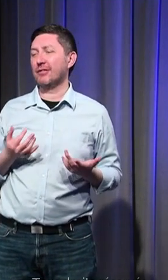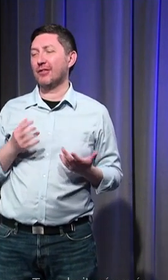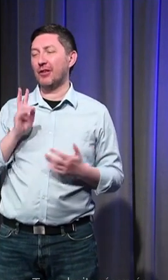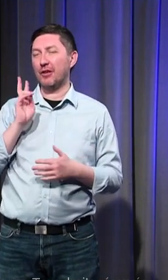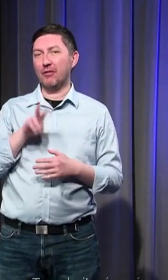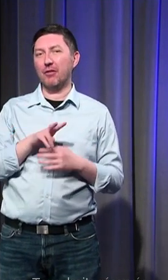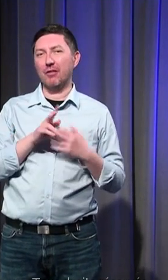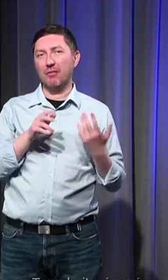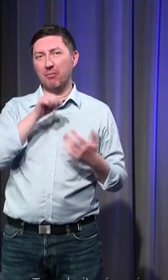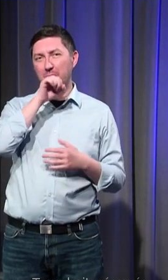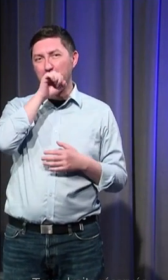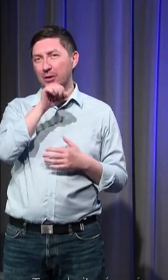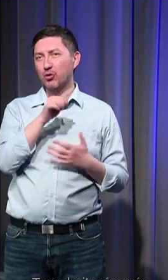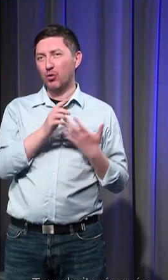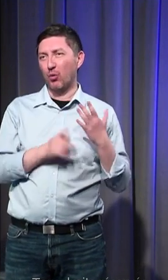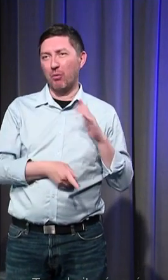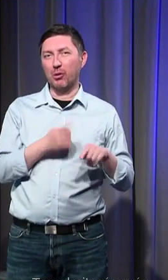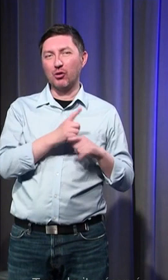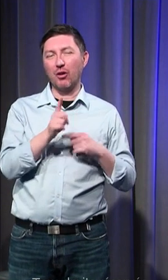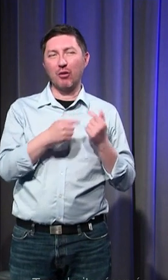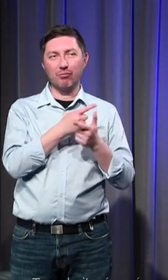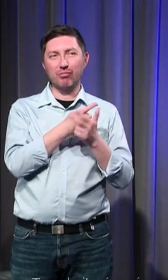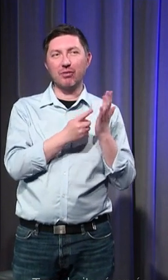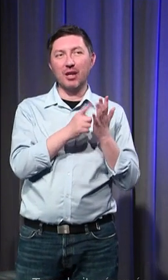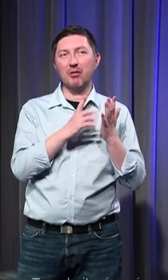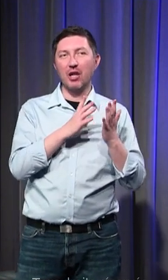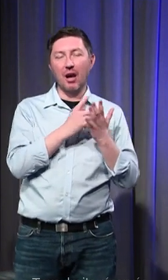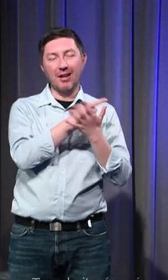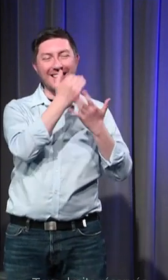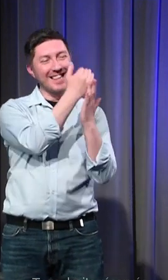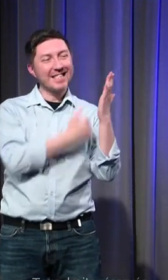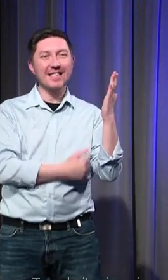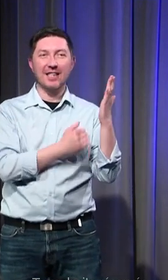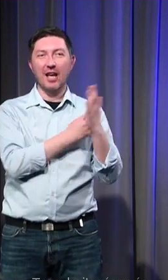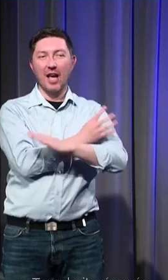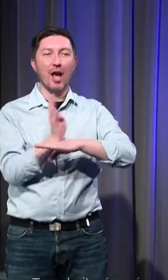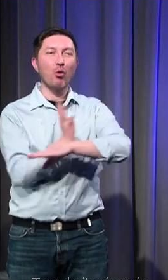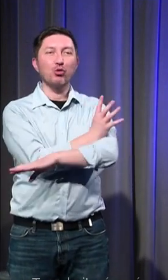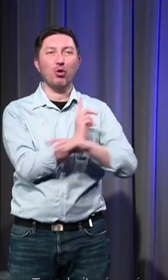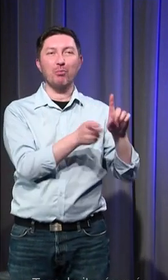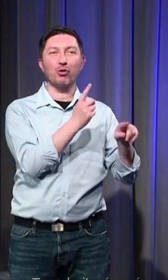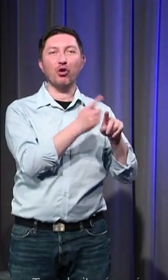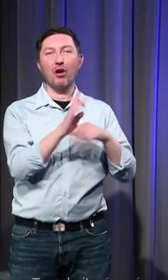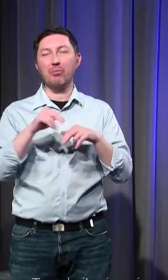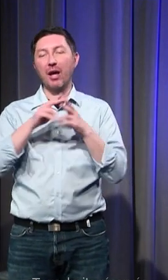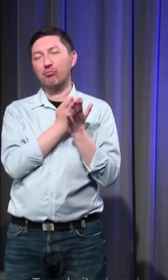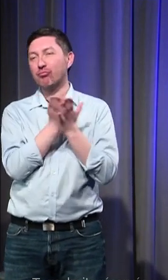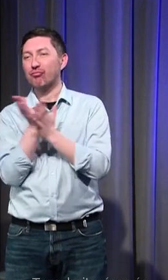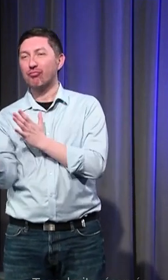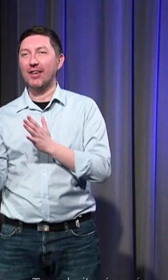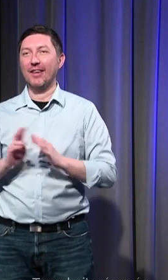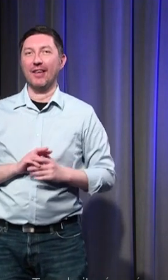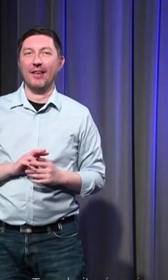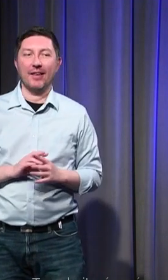fondamentale et après les émotions dérivées il y une liste d'une soixantaine et donc il y a une matière exubérante